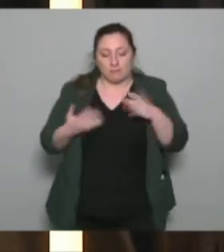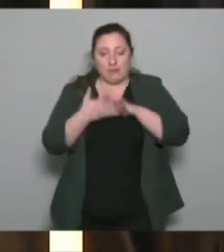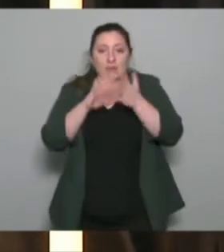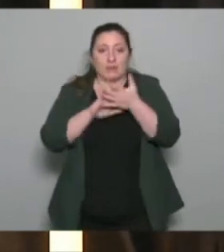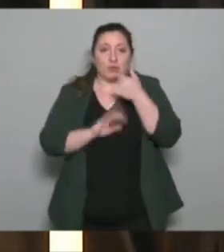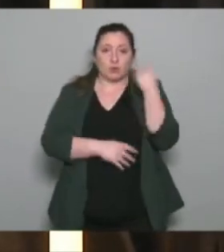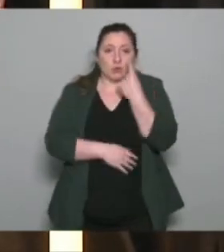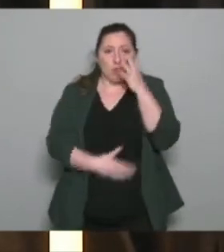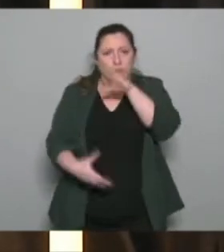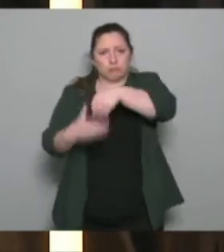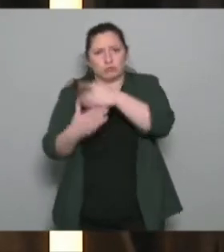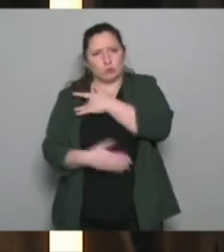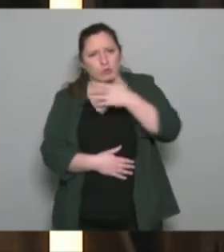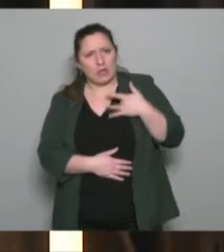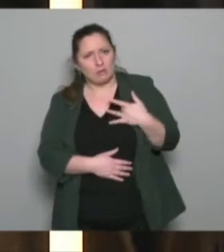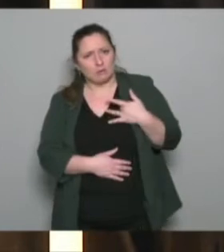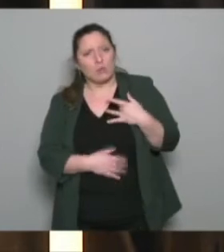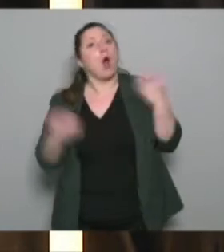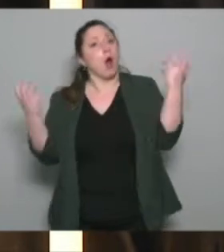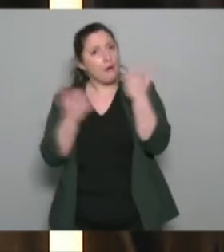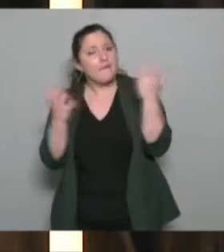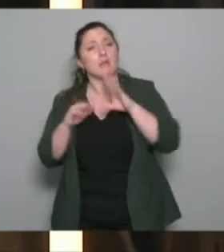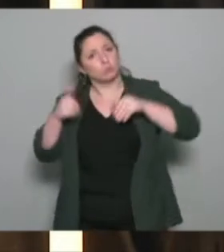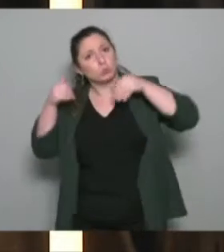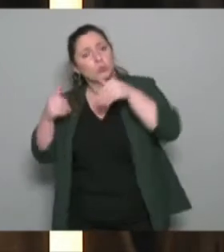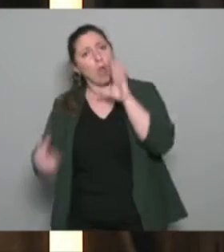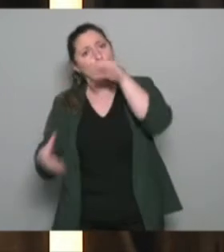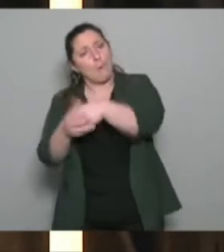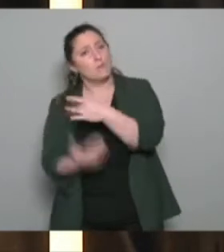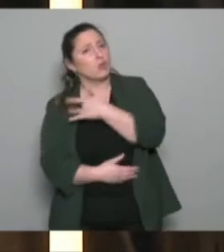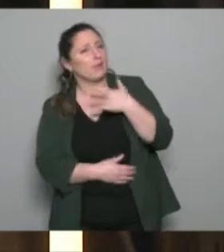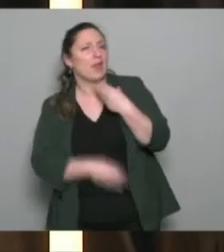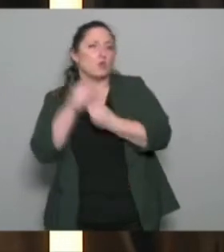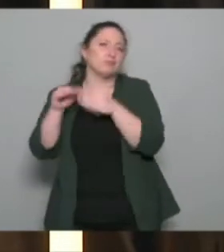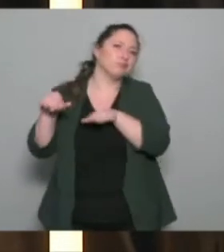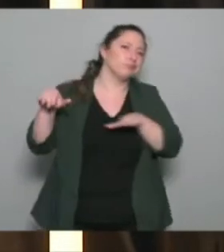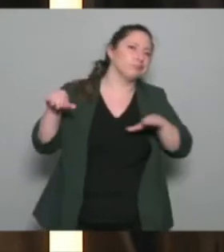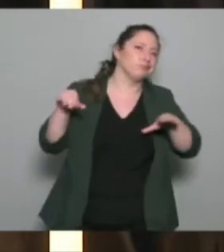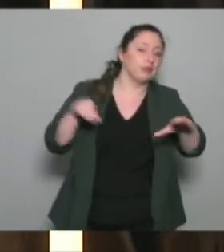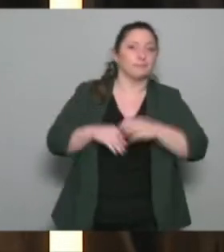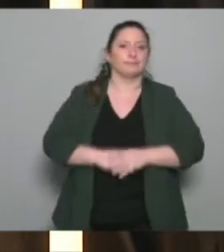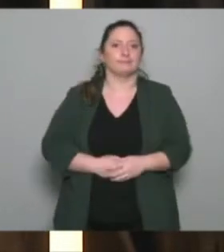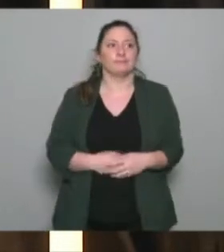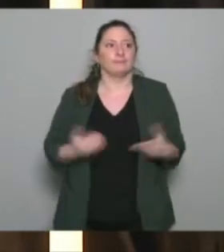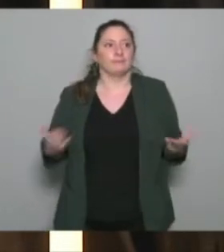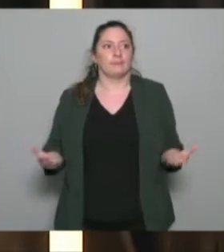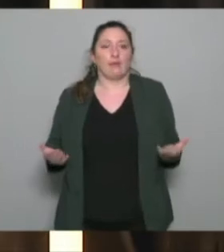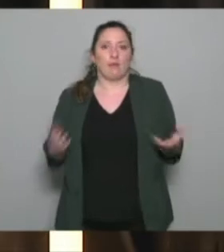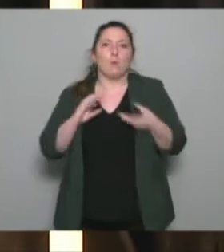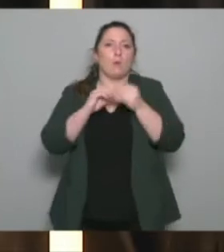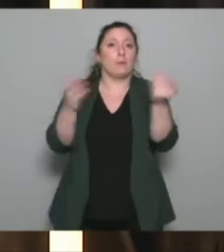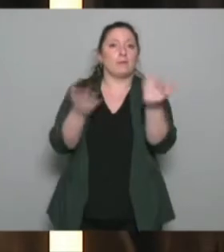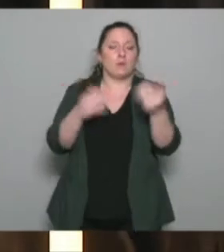je suis toujours dans la santé ? Est-ce que je veux toujours être dans la santé ? Et comment on mesure ? La difficulté, c'est comment on mesure